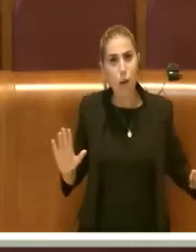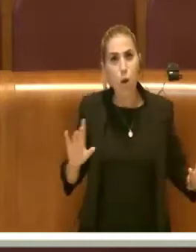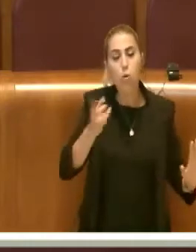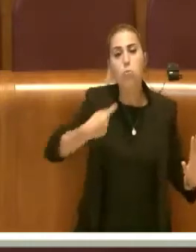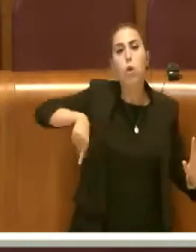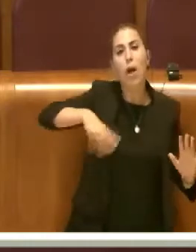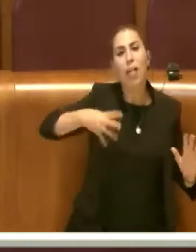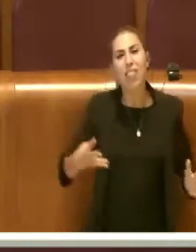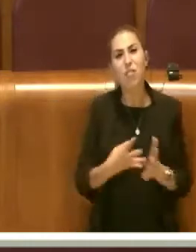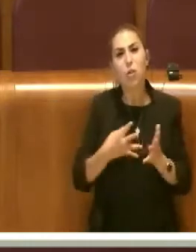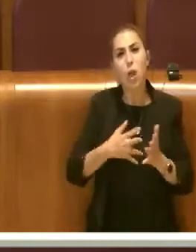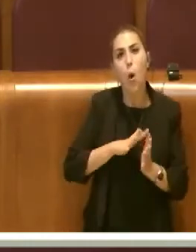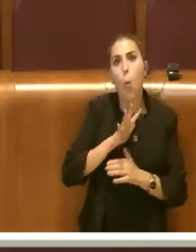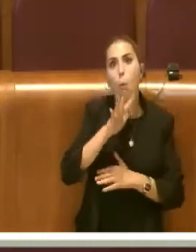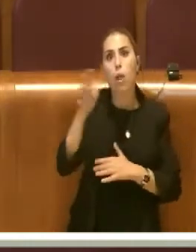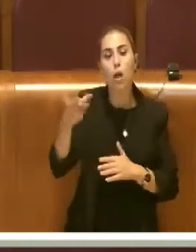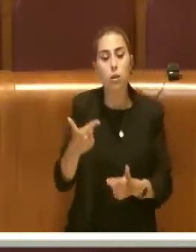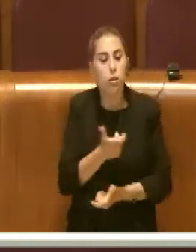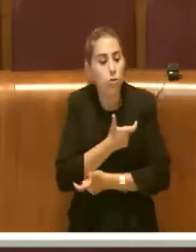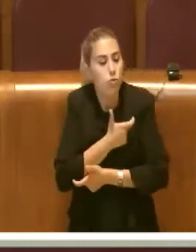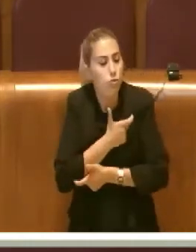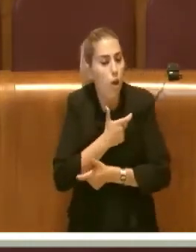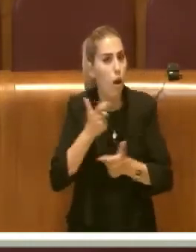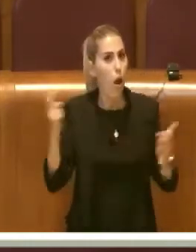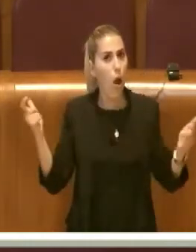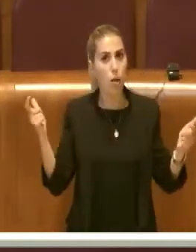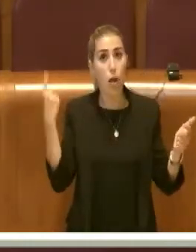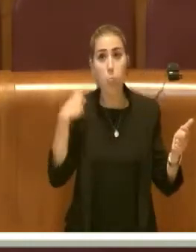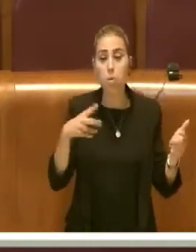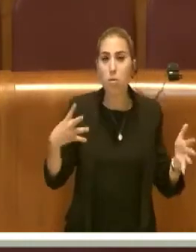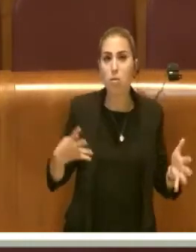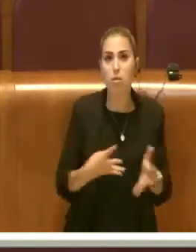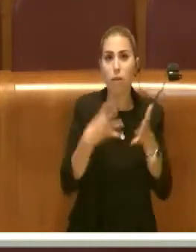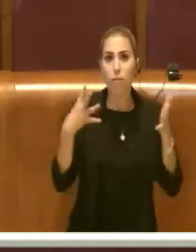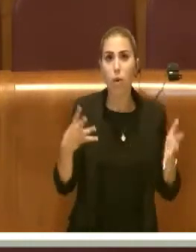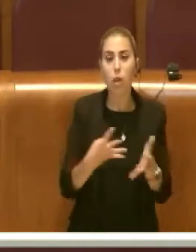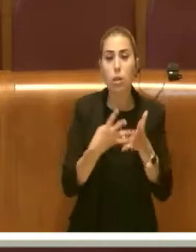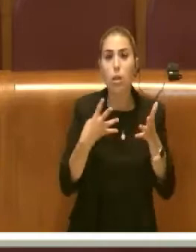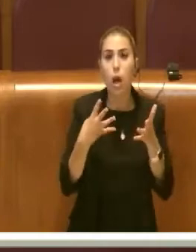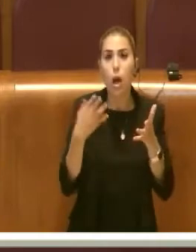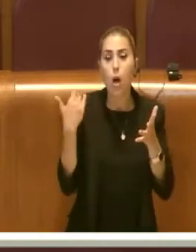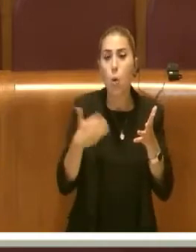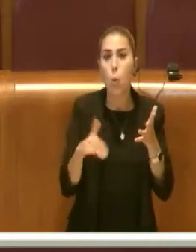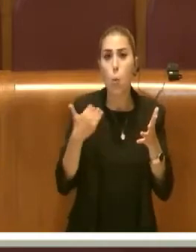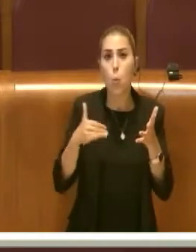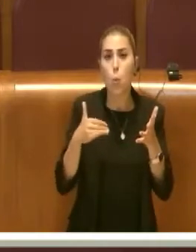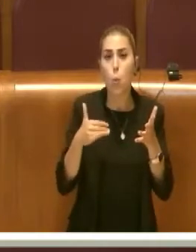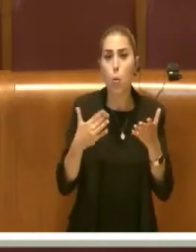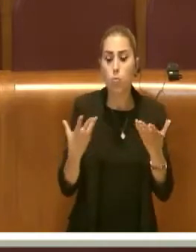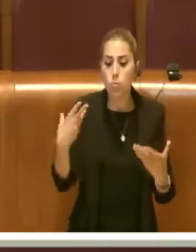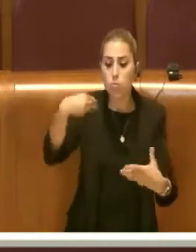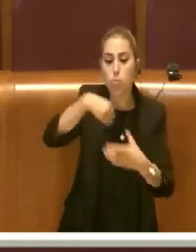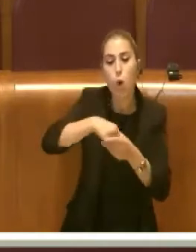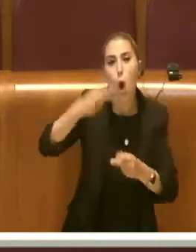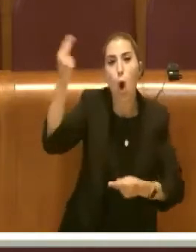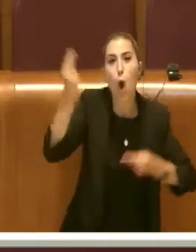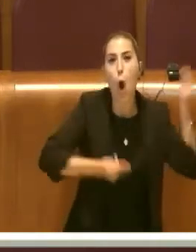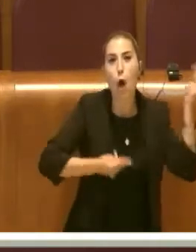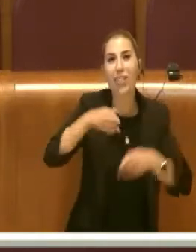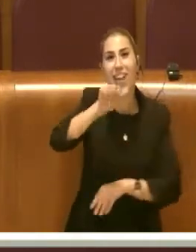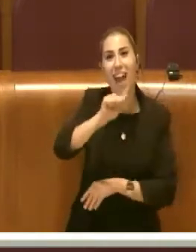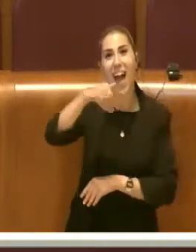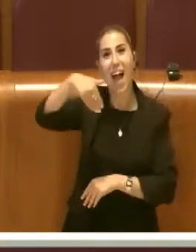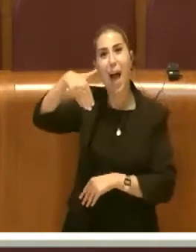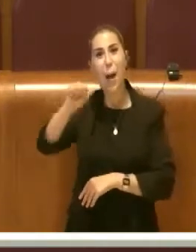'altra difficoltà enorme e questa difficoltà è risultata, rientra nei conti di AMA.